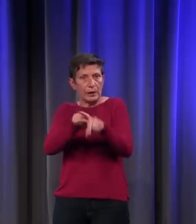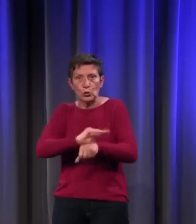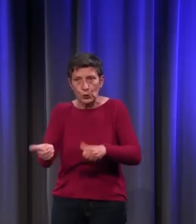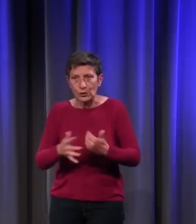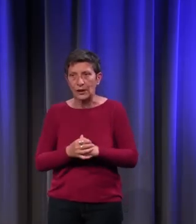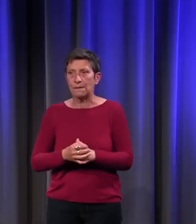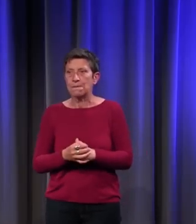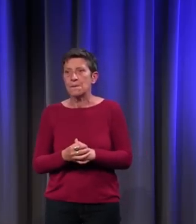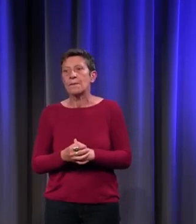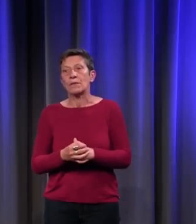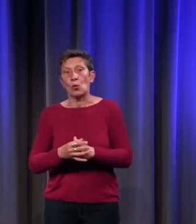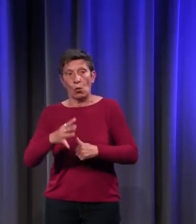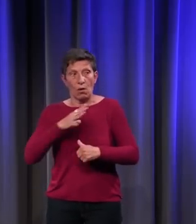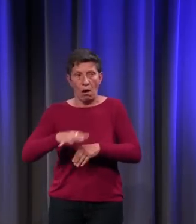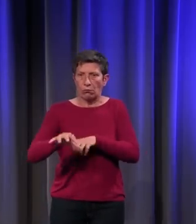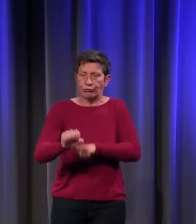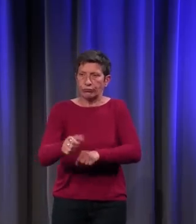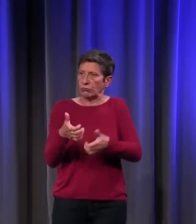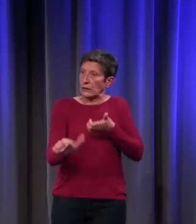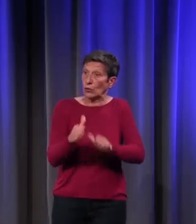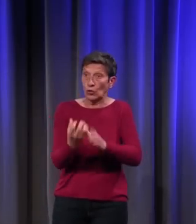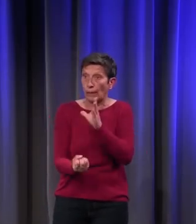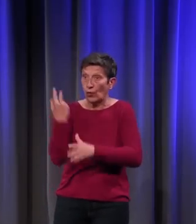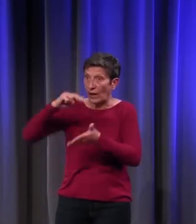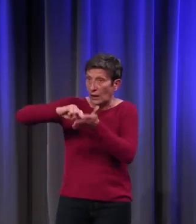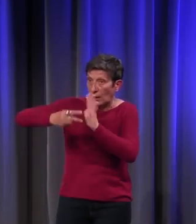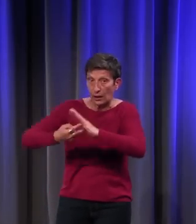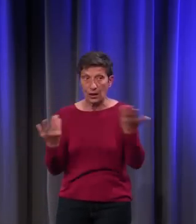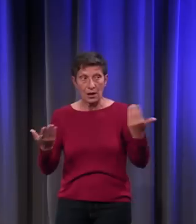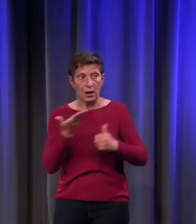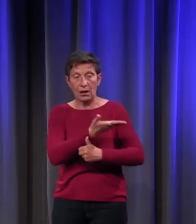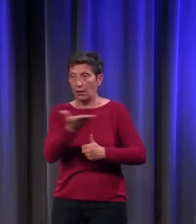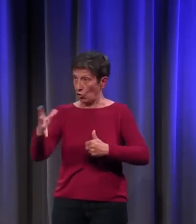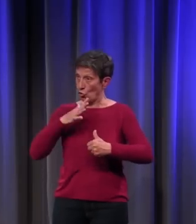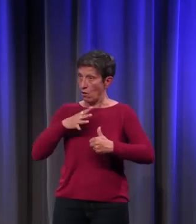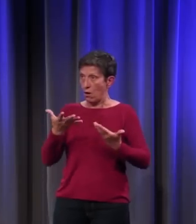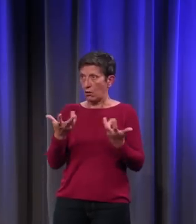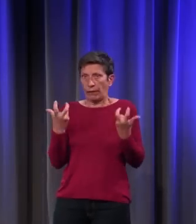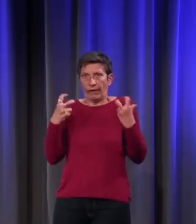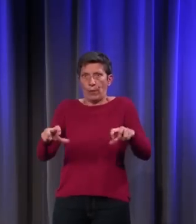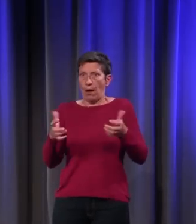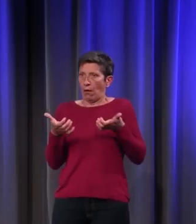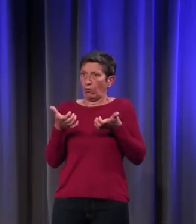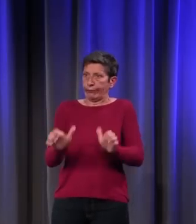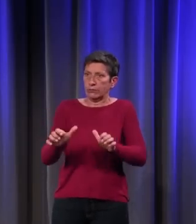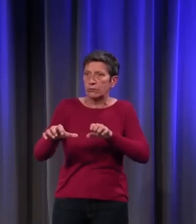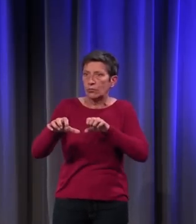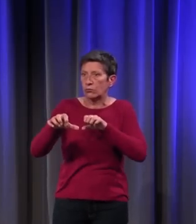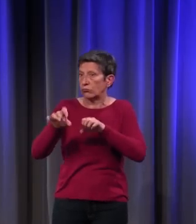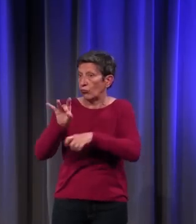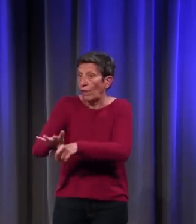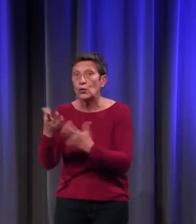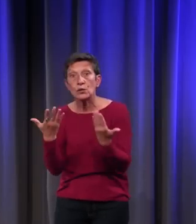Donc, il y a des résistances aux nouveautés techniques, mais les architectes,